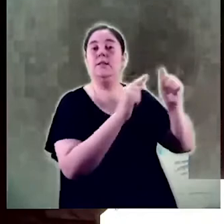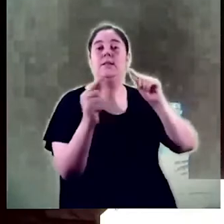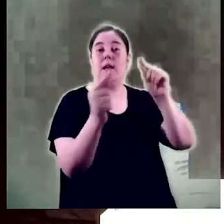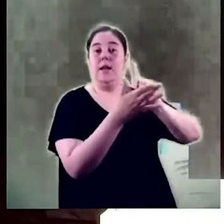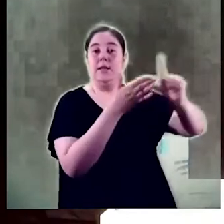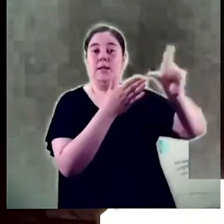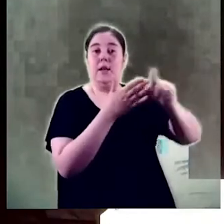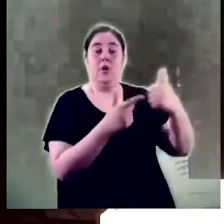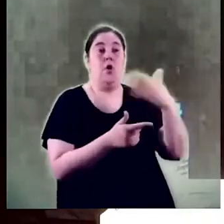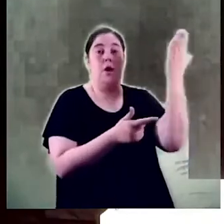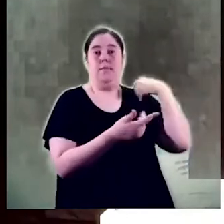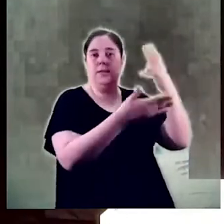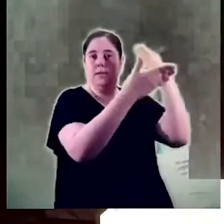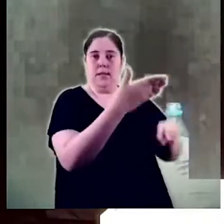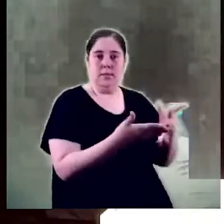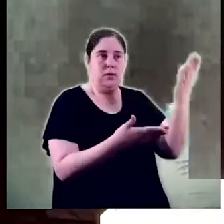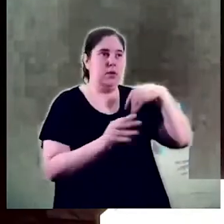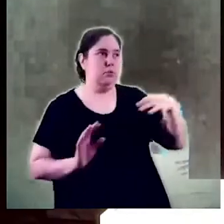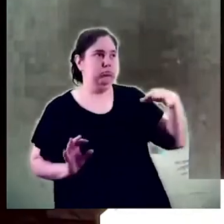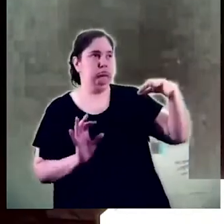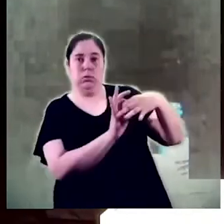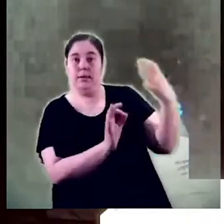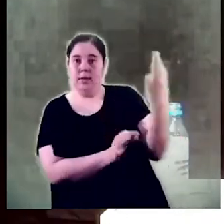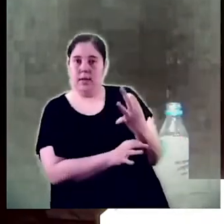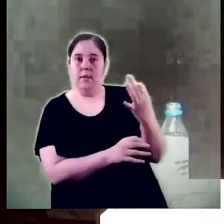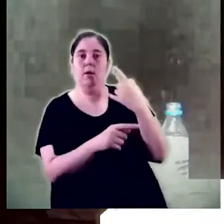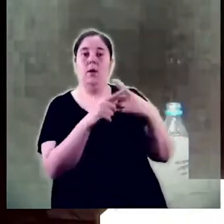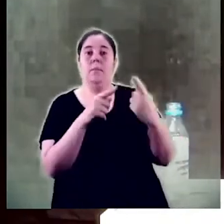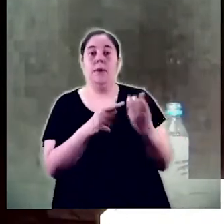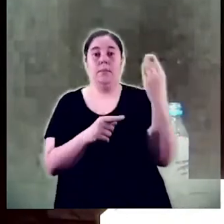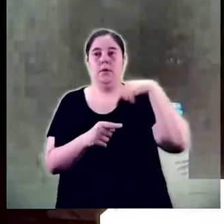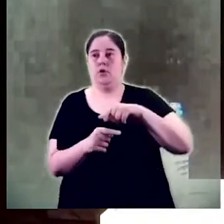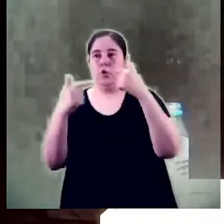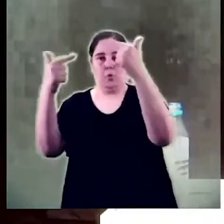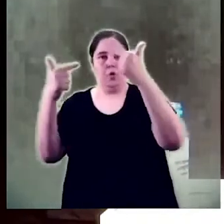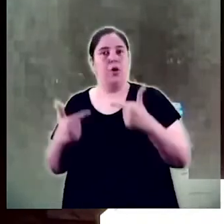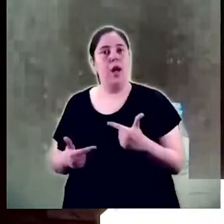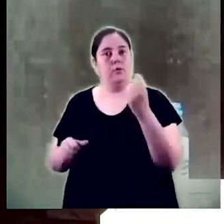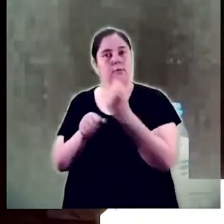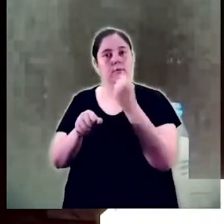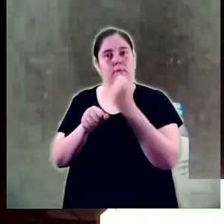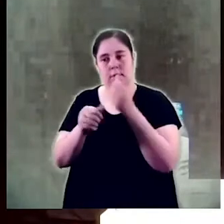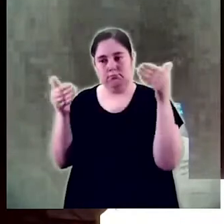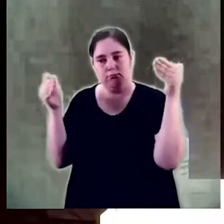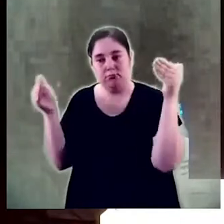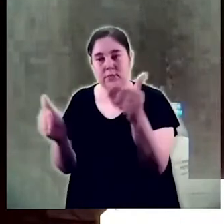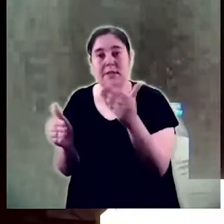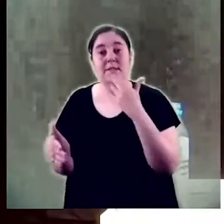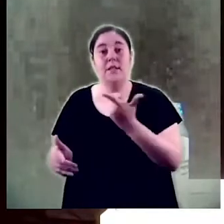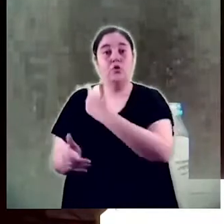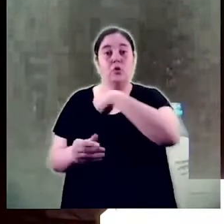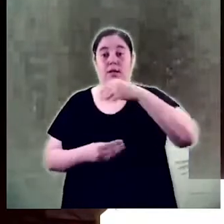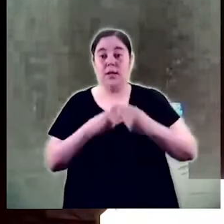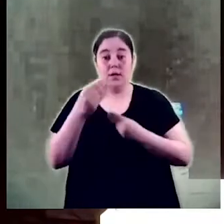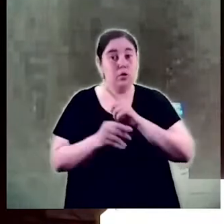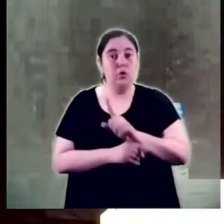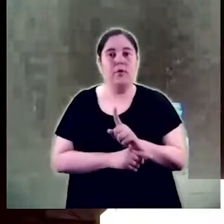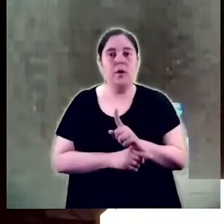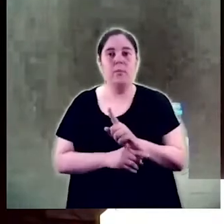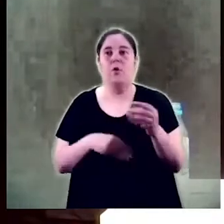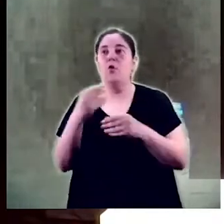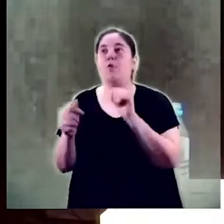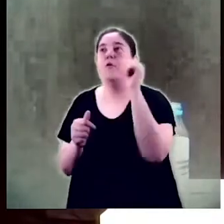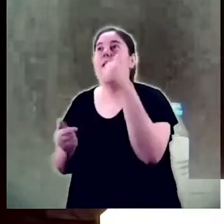el diàleg literari i vital que acabo de referir és una altra de les tasques fonamentals del nostre grau si no la fem nosaltres